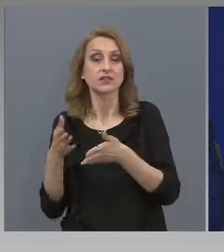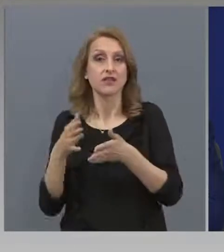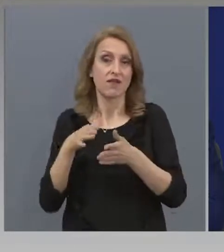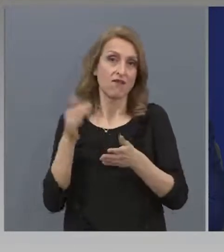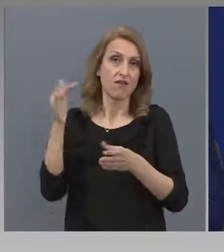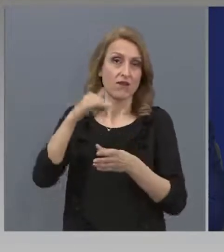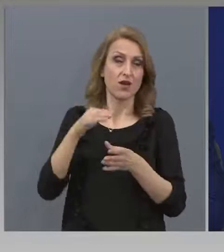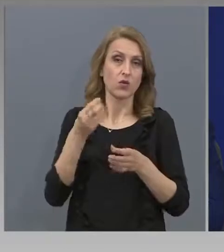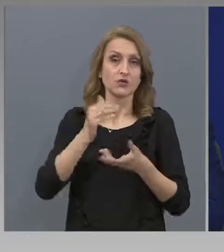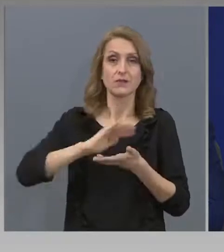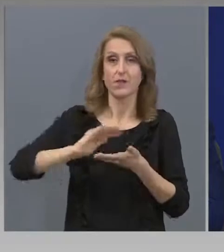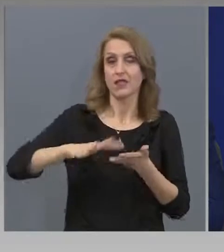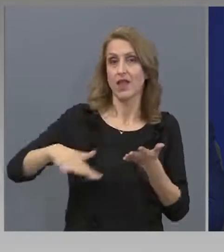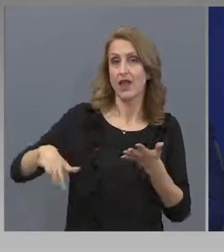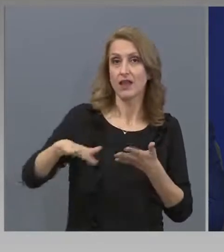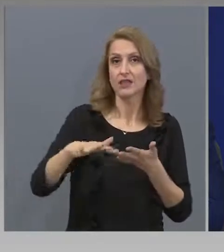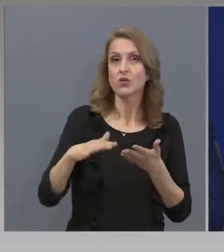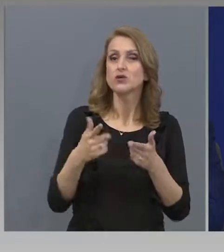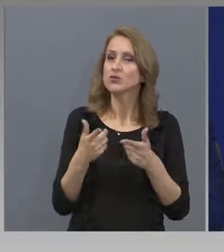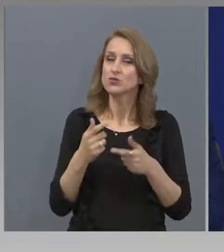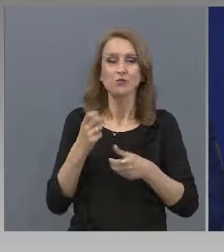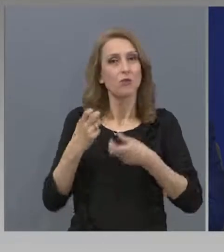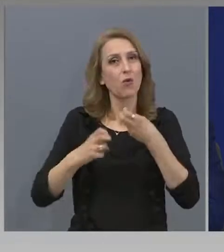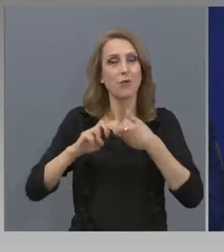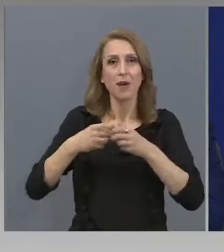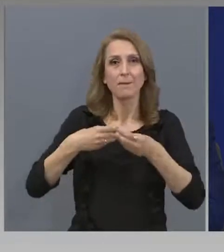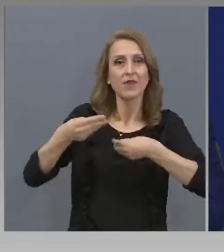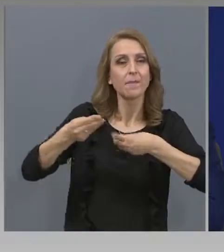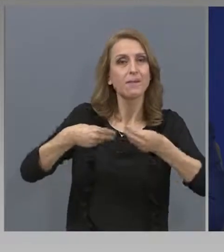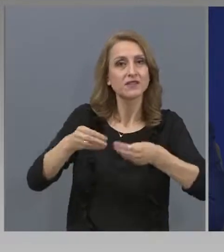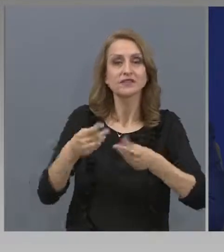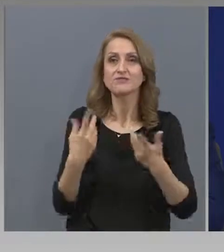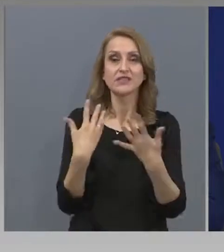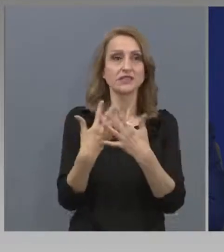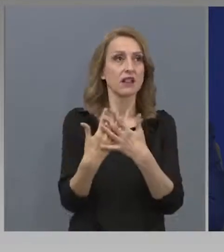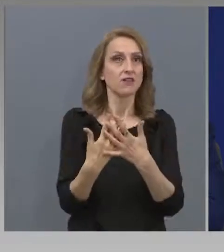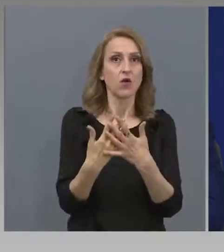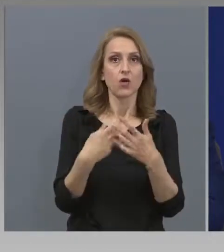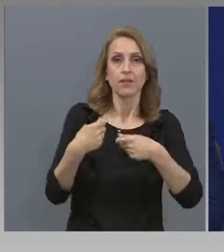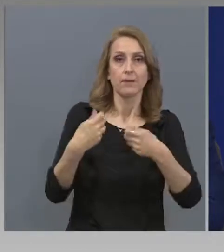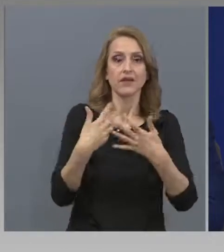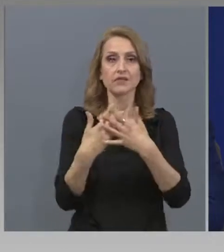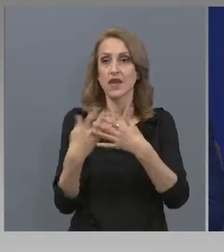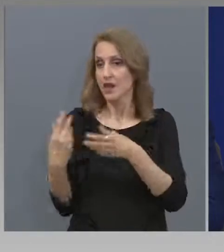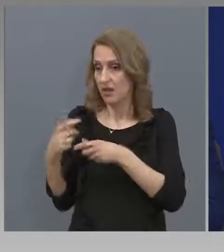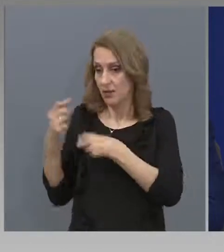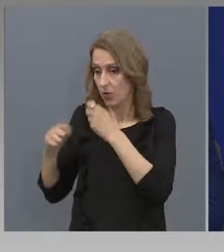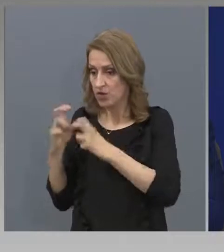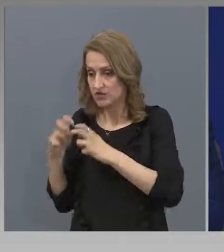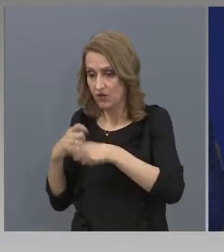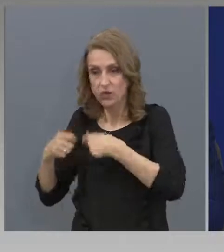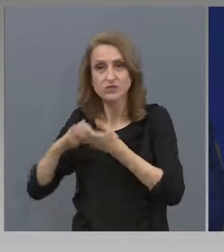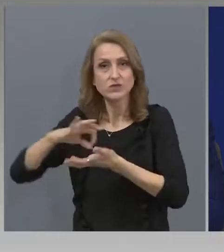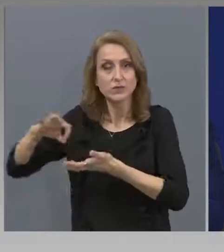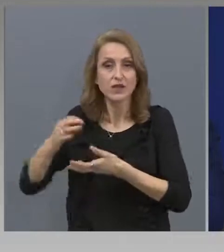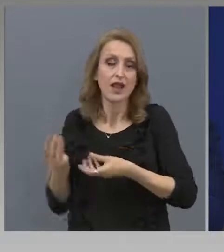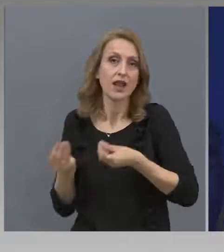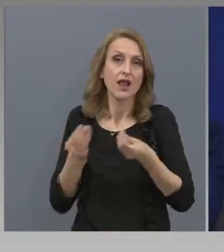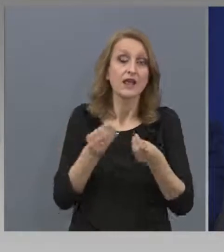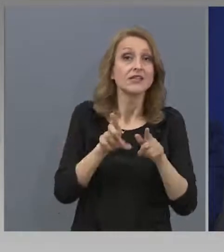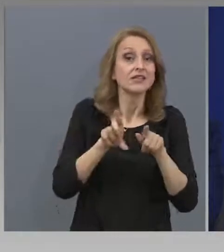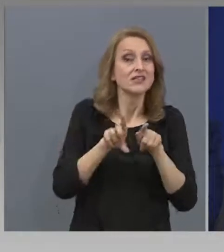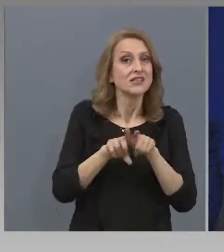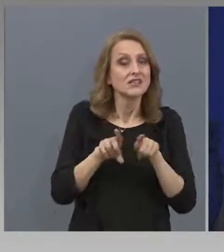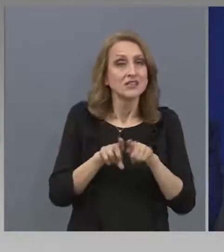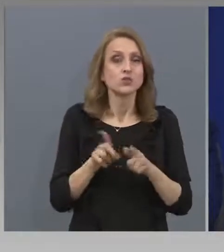като натиск върху пазарите, предвид затворени канали за реализация, натиска върху фермерите,